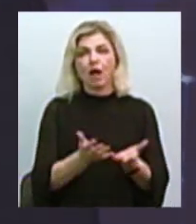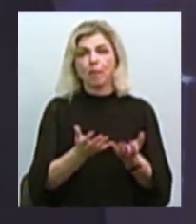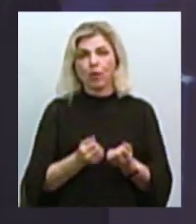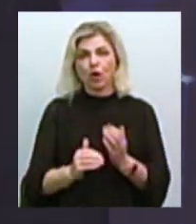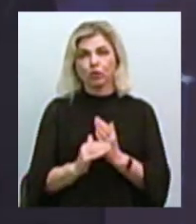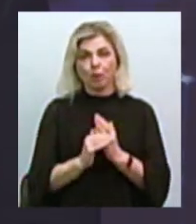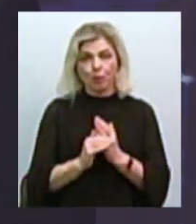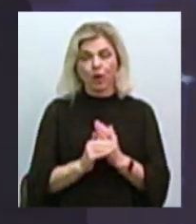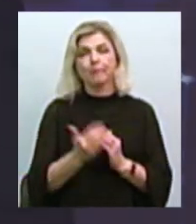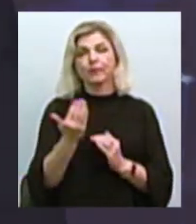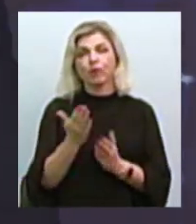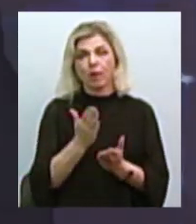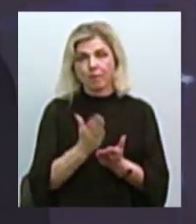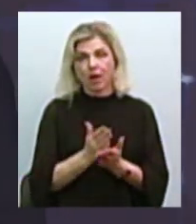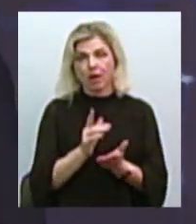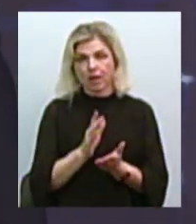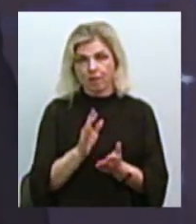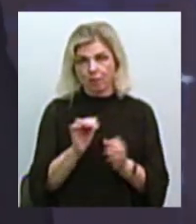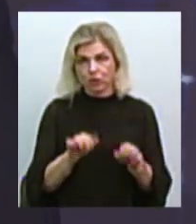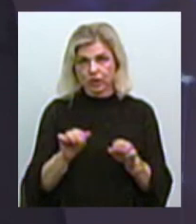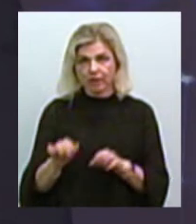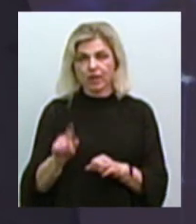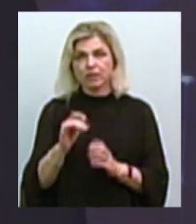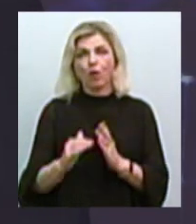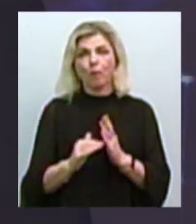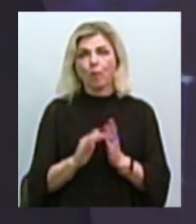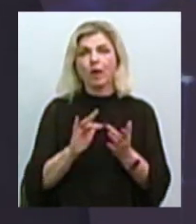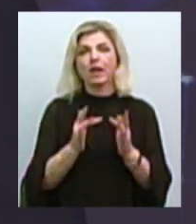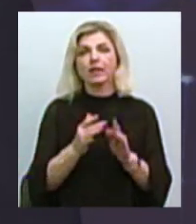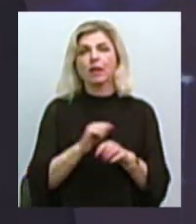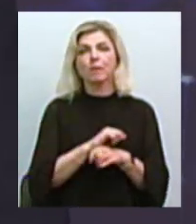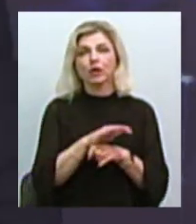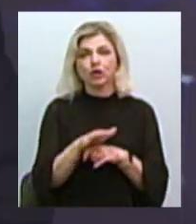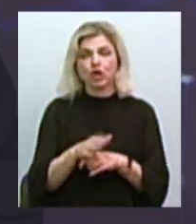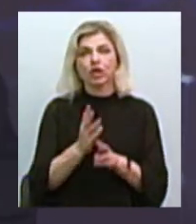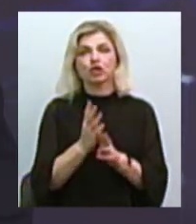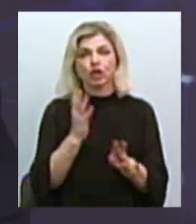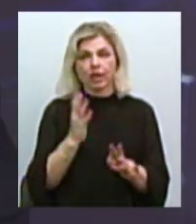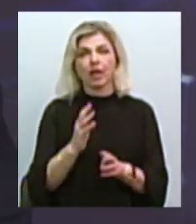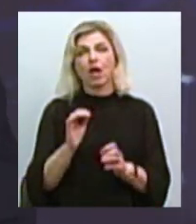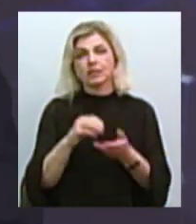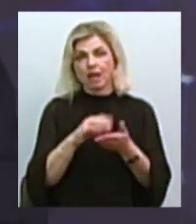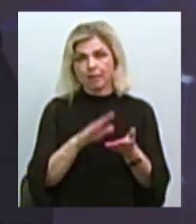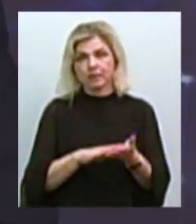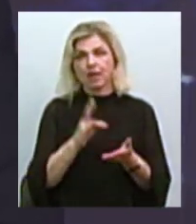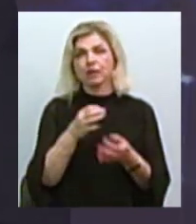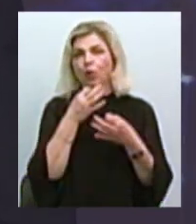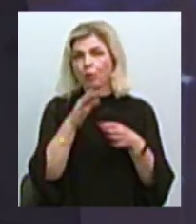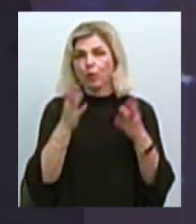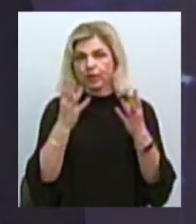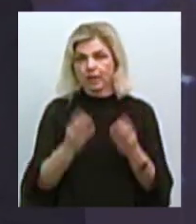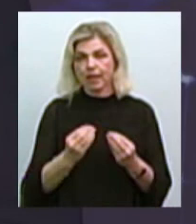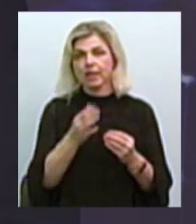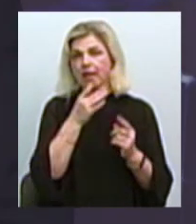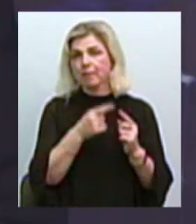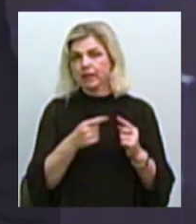допомоги, вона має сьогодні можливість за допомогою електронної мережі, електронної черги записатись на будь-який день, на будь-який